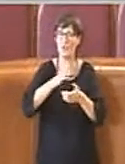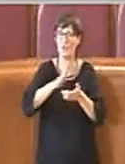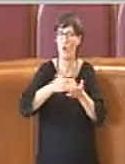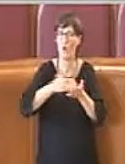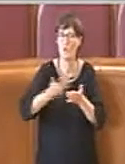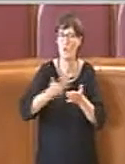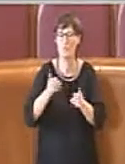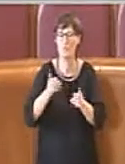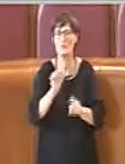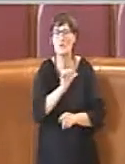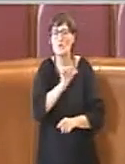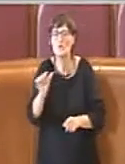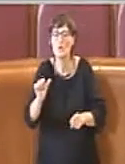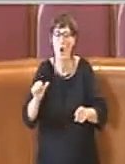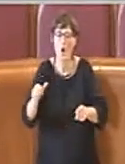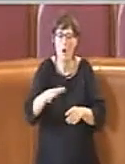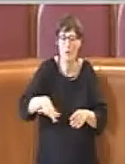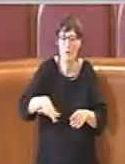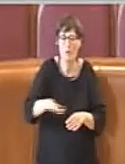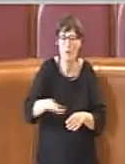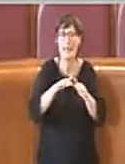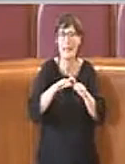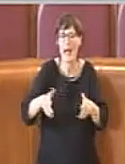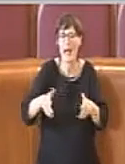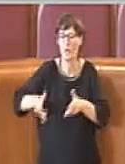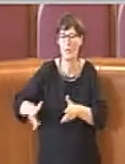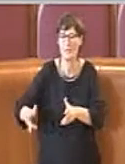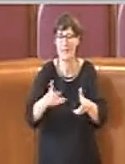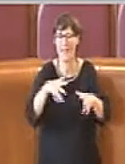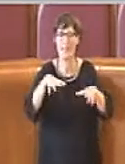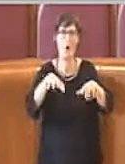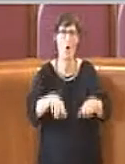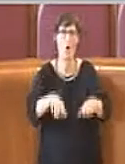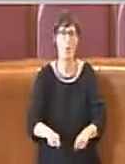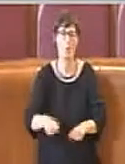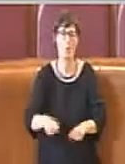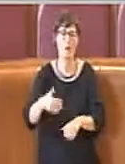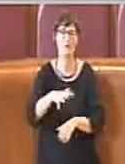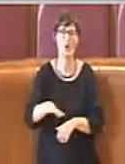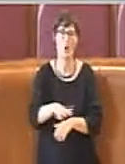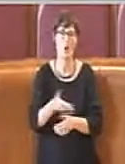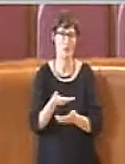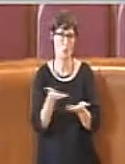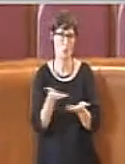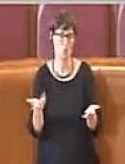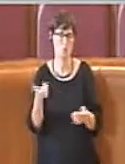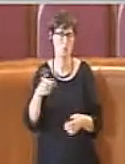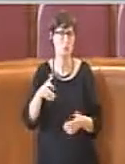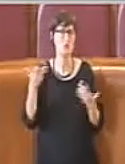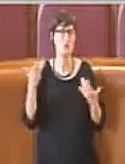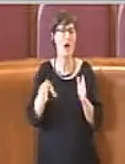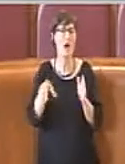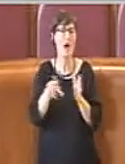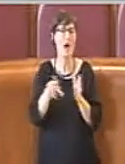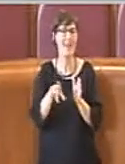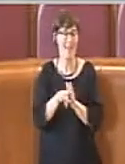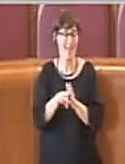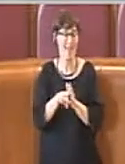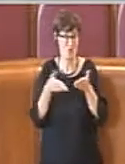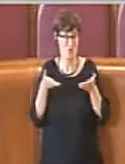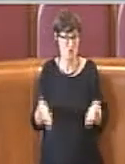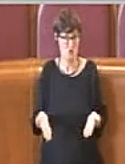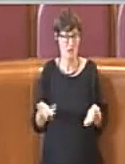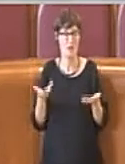con tavoli e sedie che già le leggi vigenti prevedono che non sia necessario il